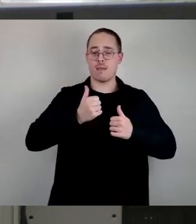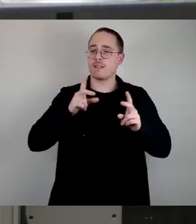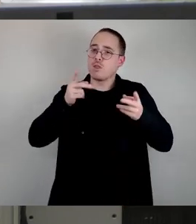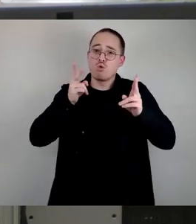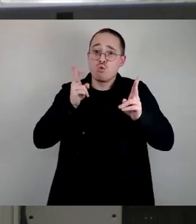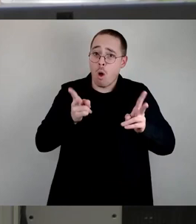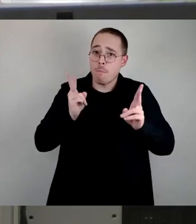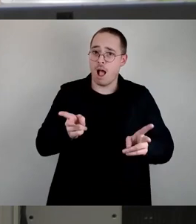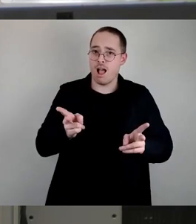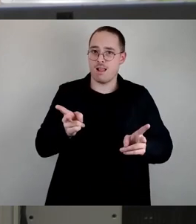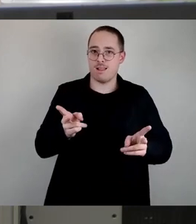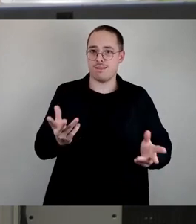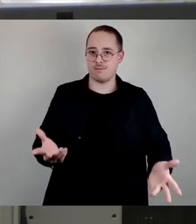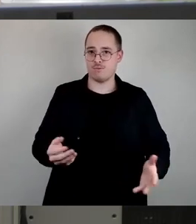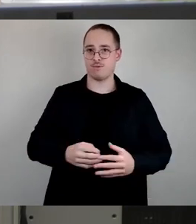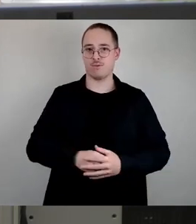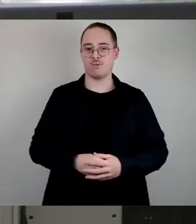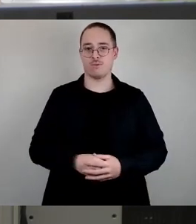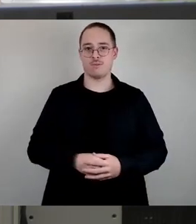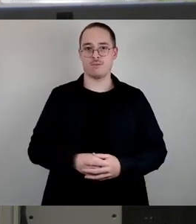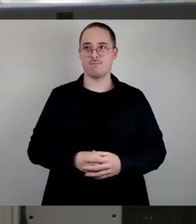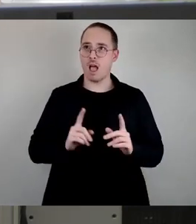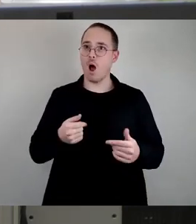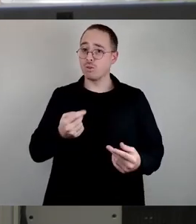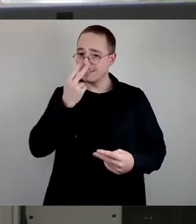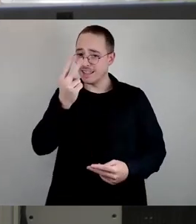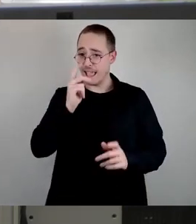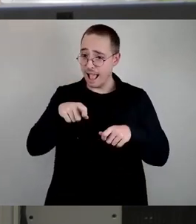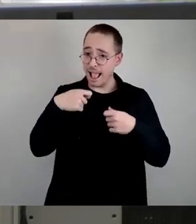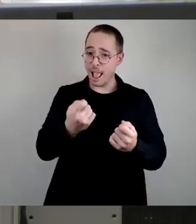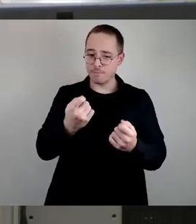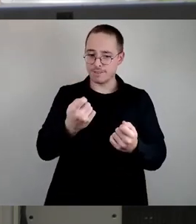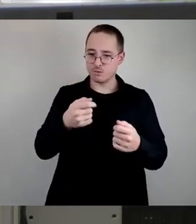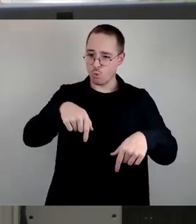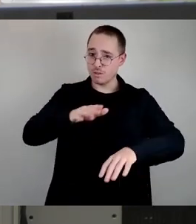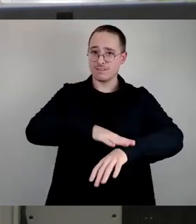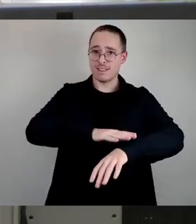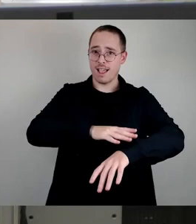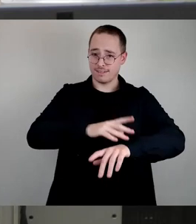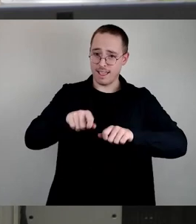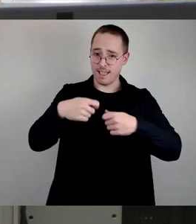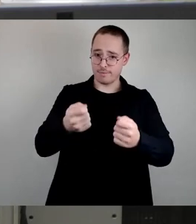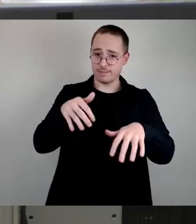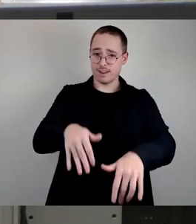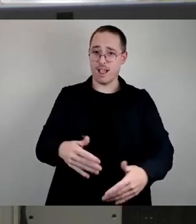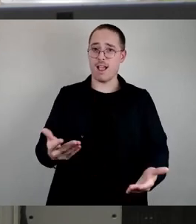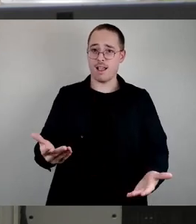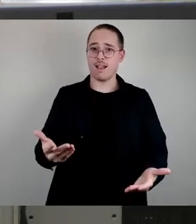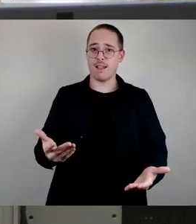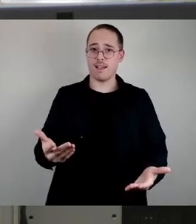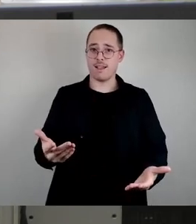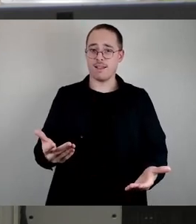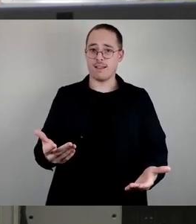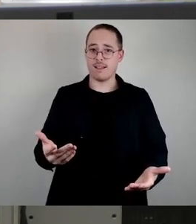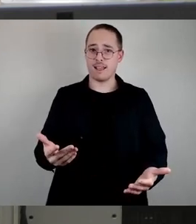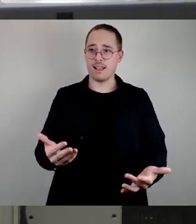auch im Ergebnis dieser jetzigen Zeit festhalten muss, dass es die liberale, dass es